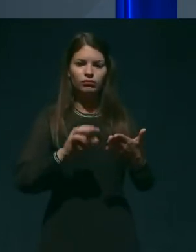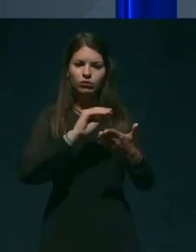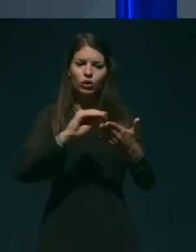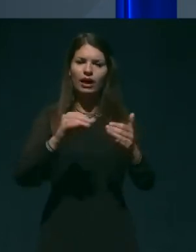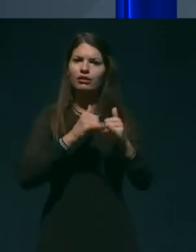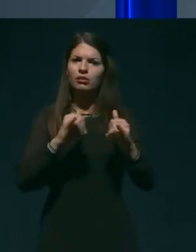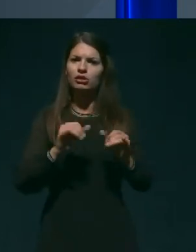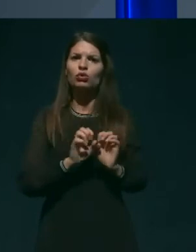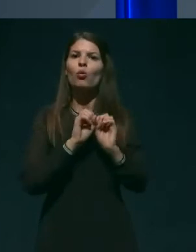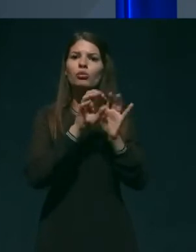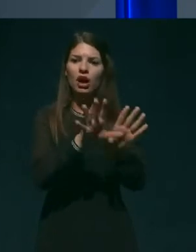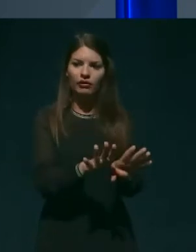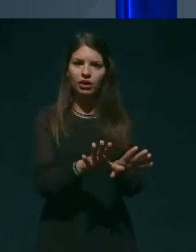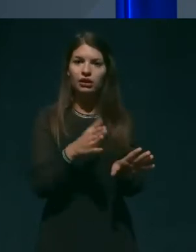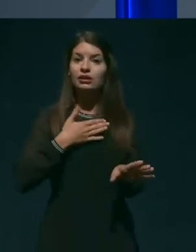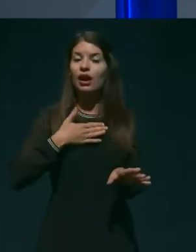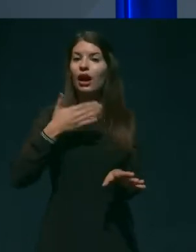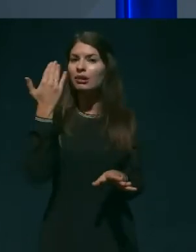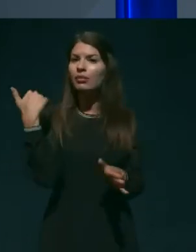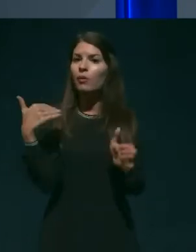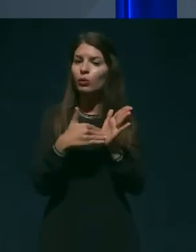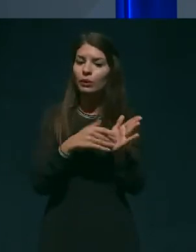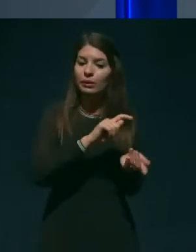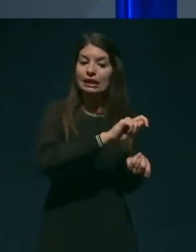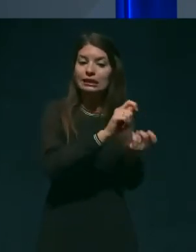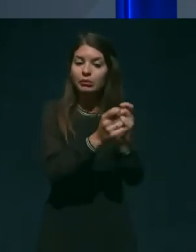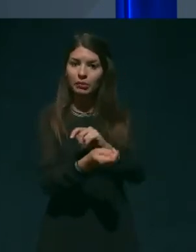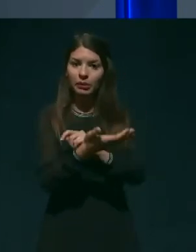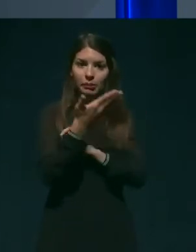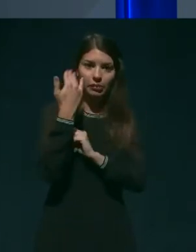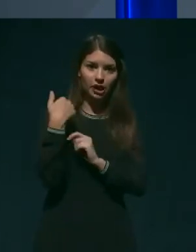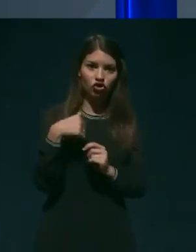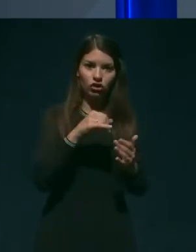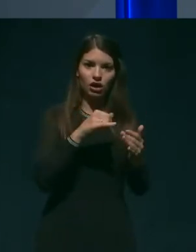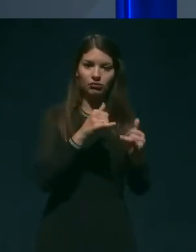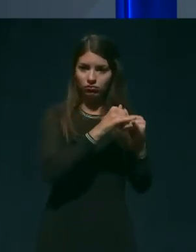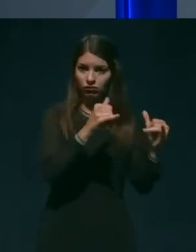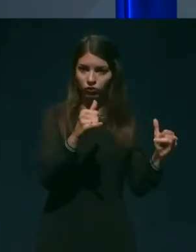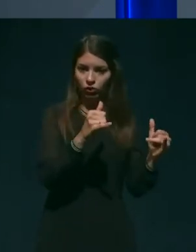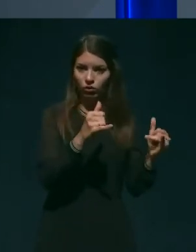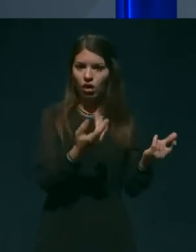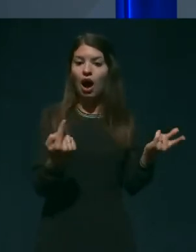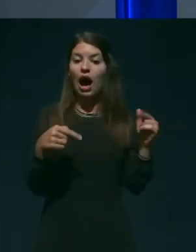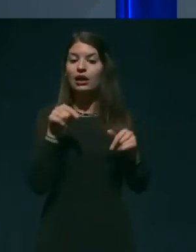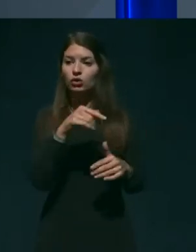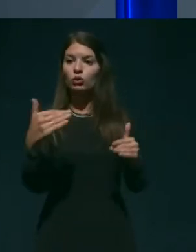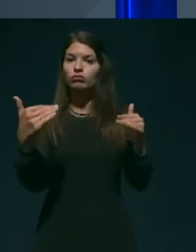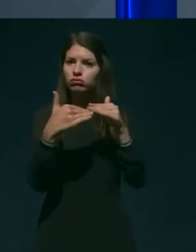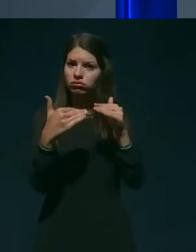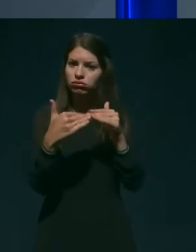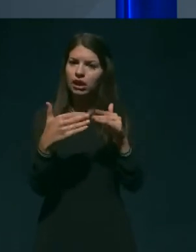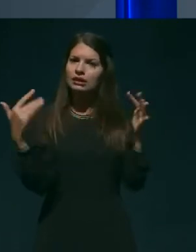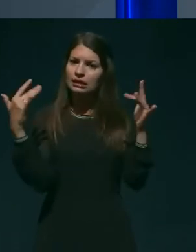Zakaj je bila potrebna sprememba prejšnjega odloka? Je bila usklajena z ministerstvom za notranje zadeve.